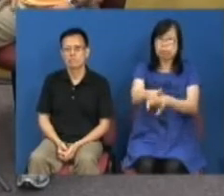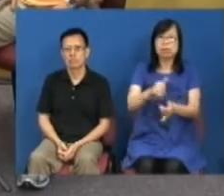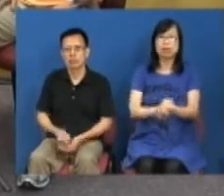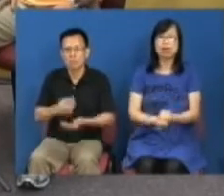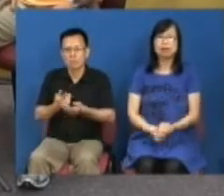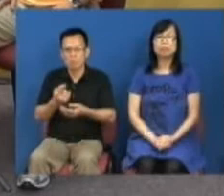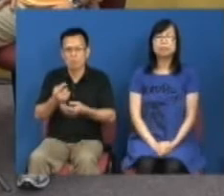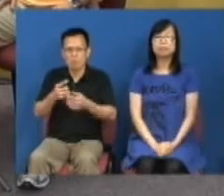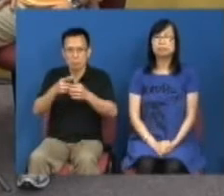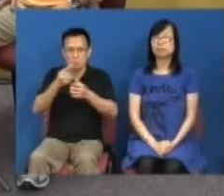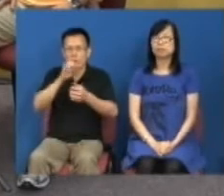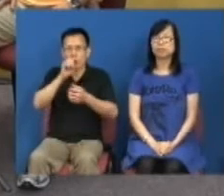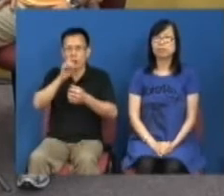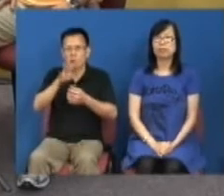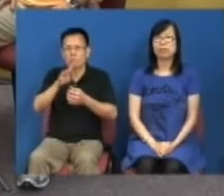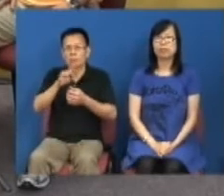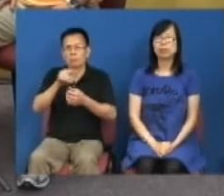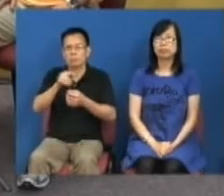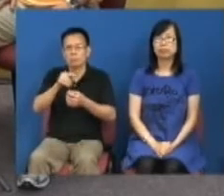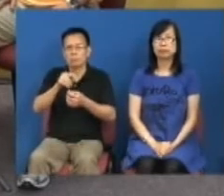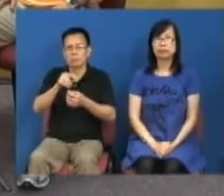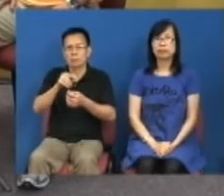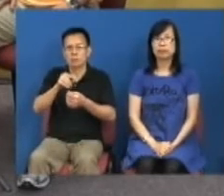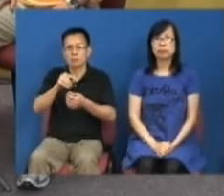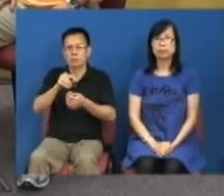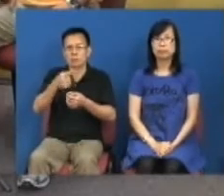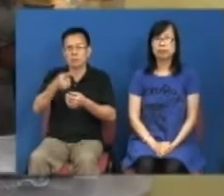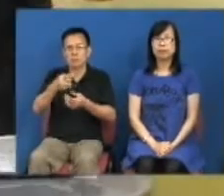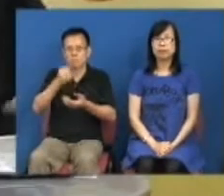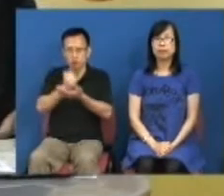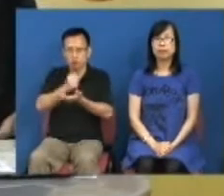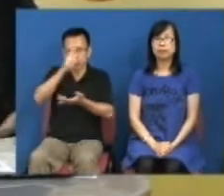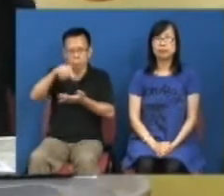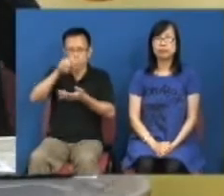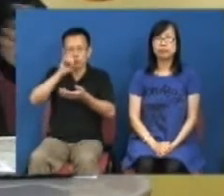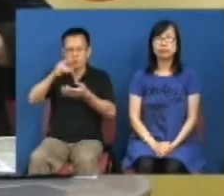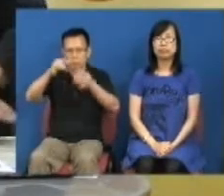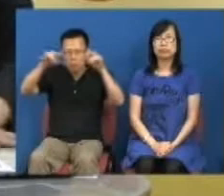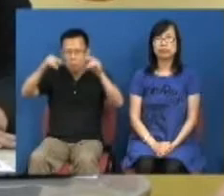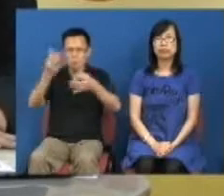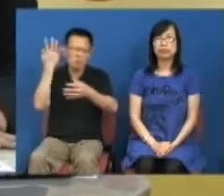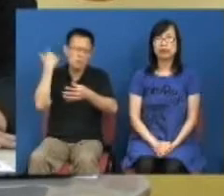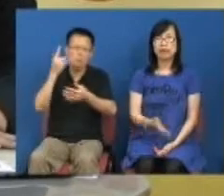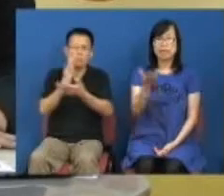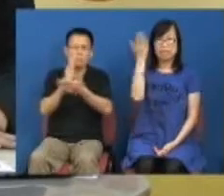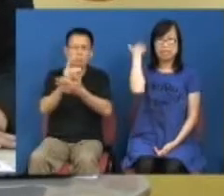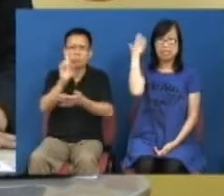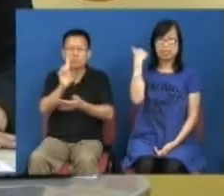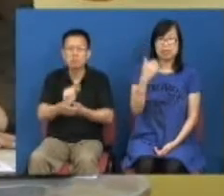我们先说回不反对通知书内容和过往有什么不同过